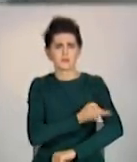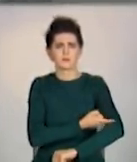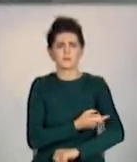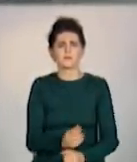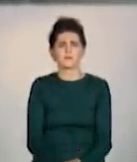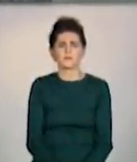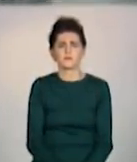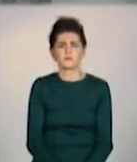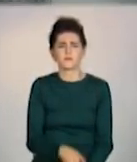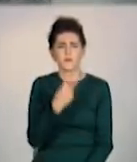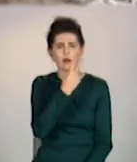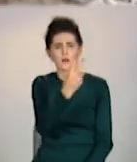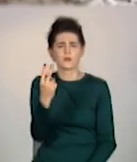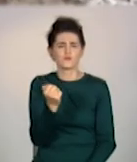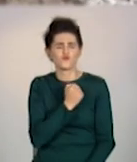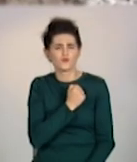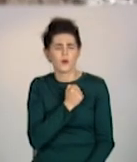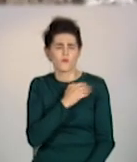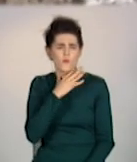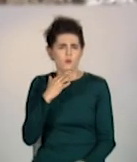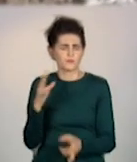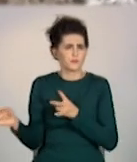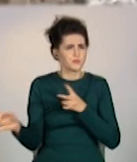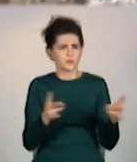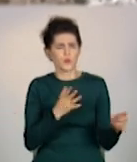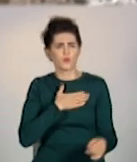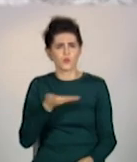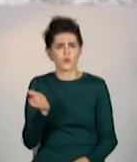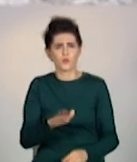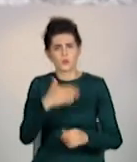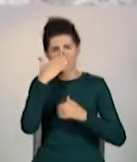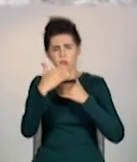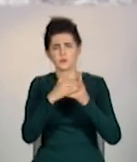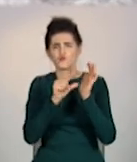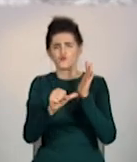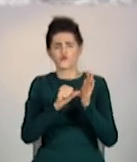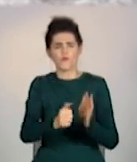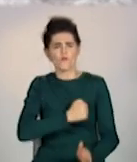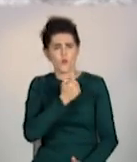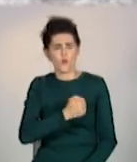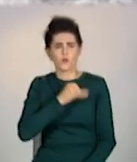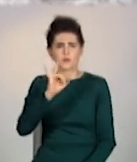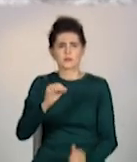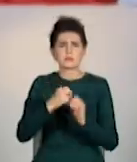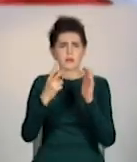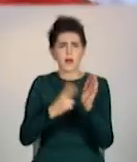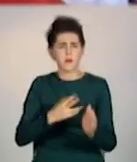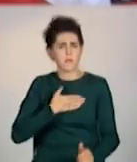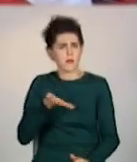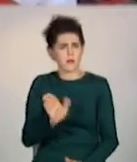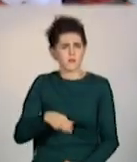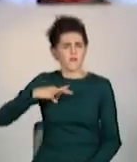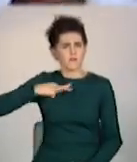Мальчики! Внаслідок обстрілу постраждали понад 60 військових і цивільних. 17 раз загинули.